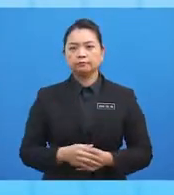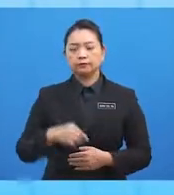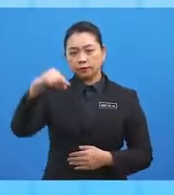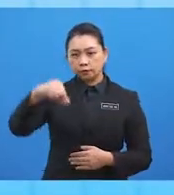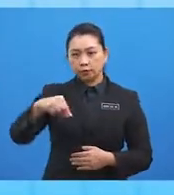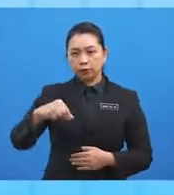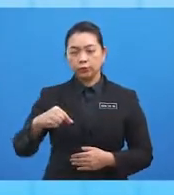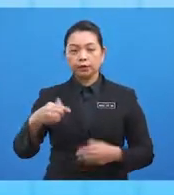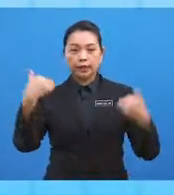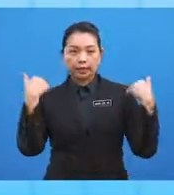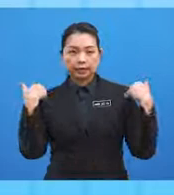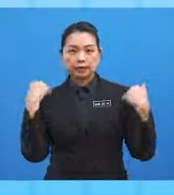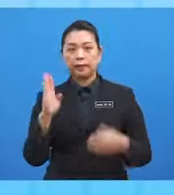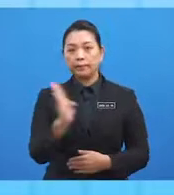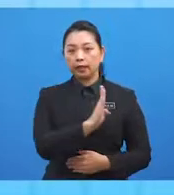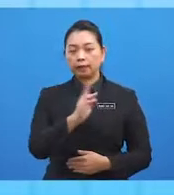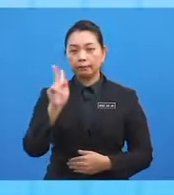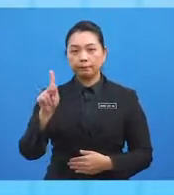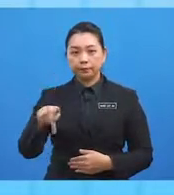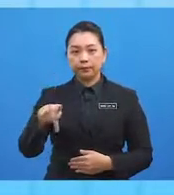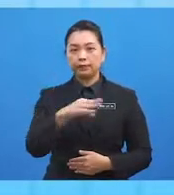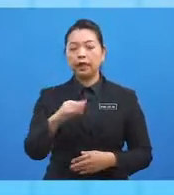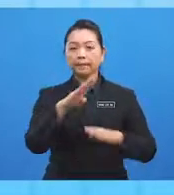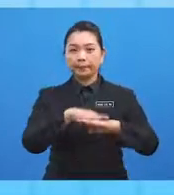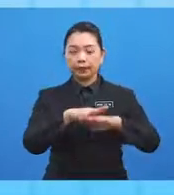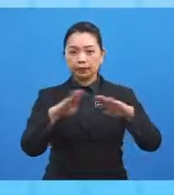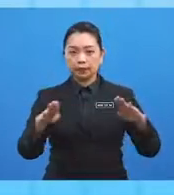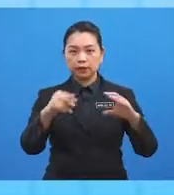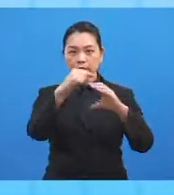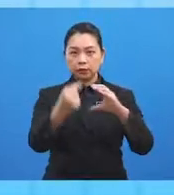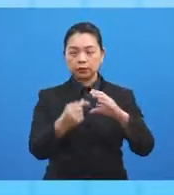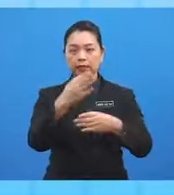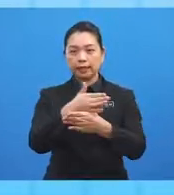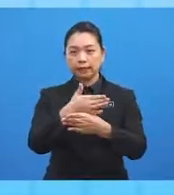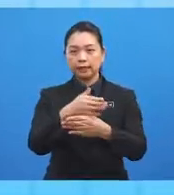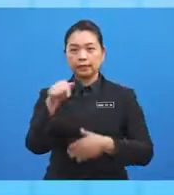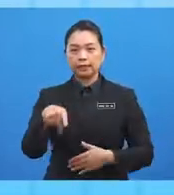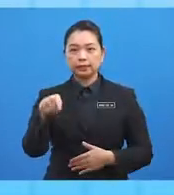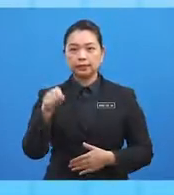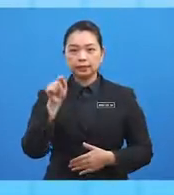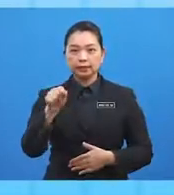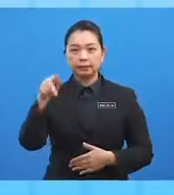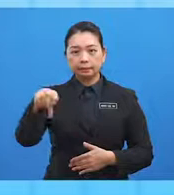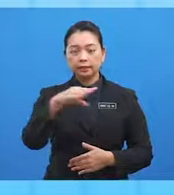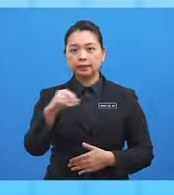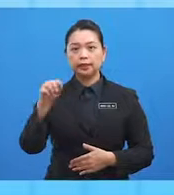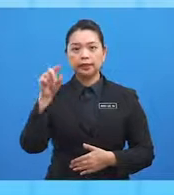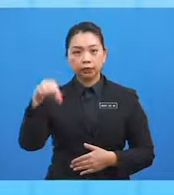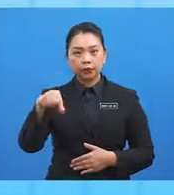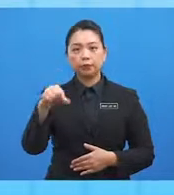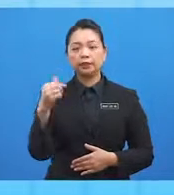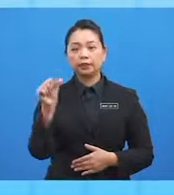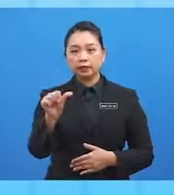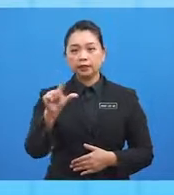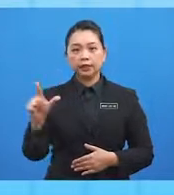berada di barat P dan beza longitude antara titik P dan titik Q ialah